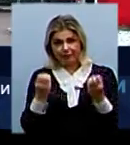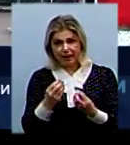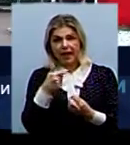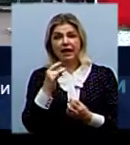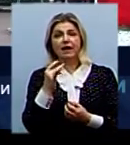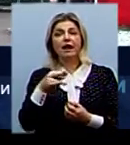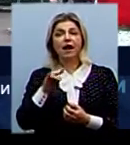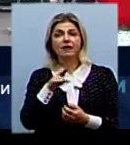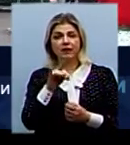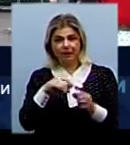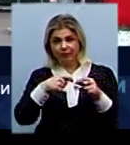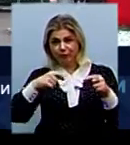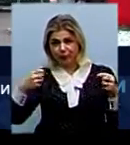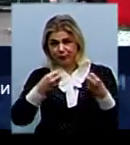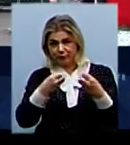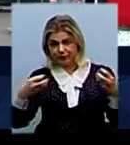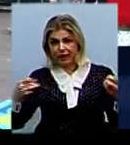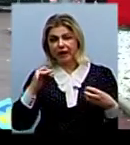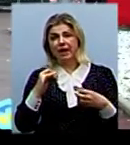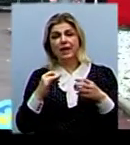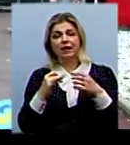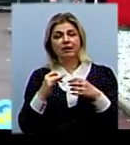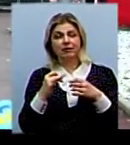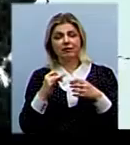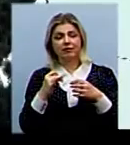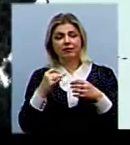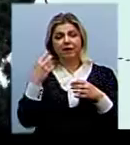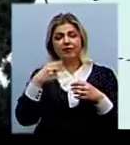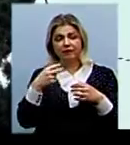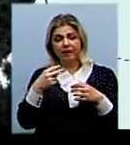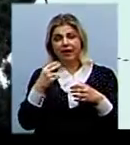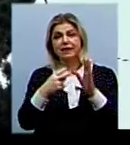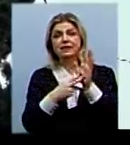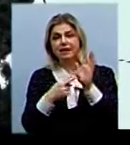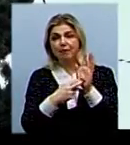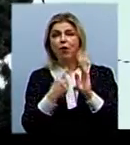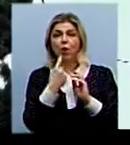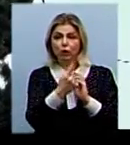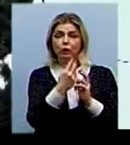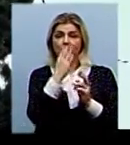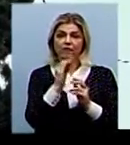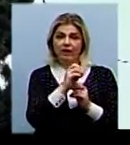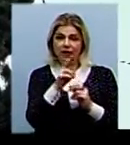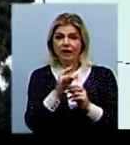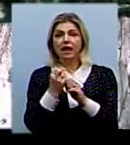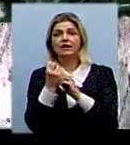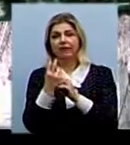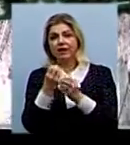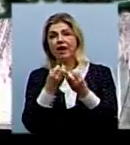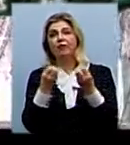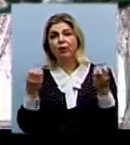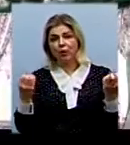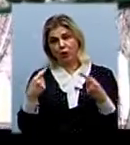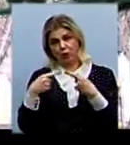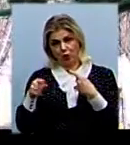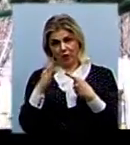гірлянд одного виду і 12 гірлянд іншого